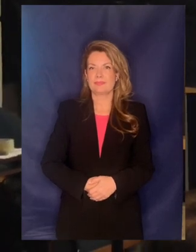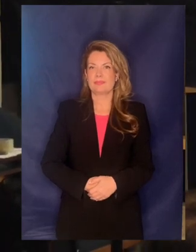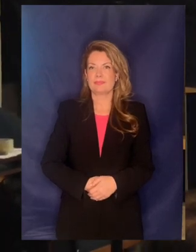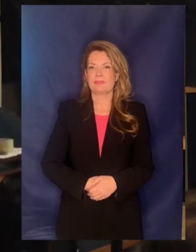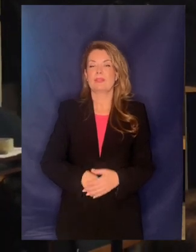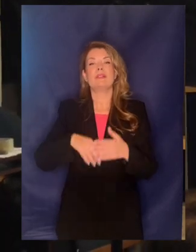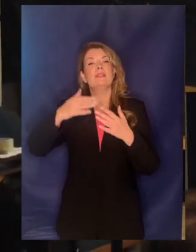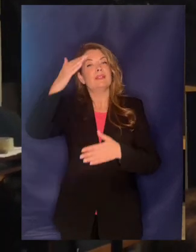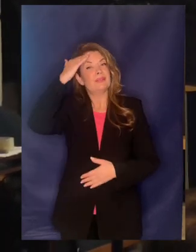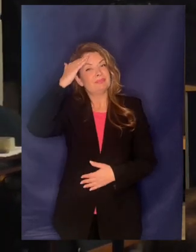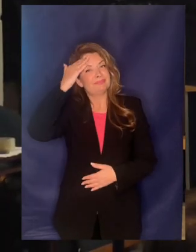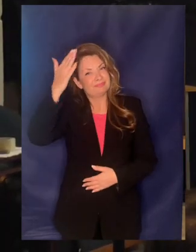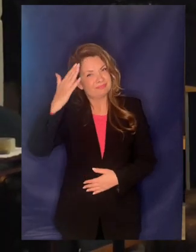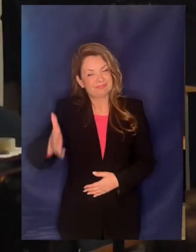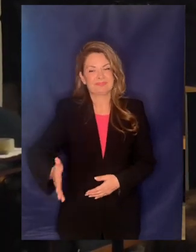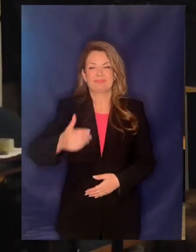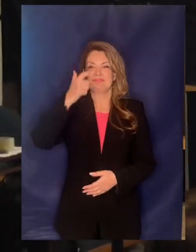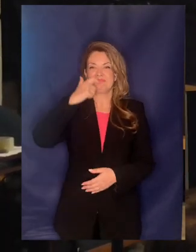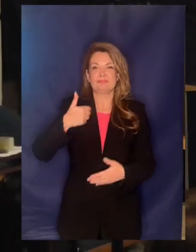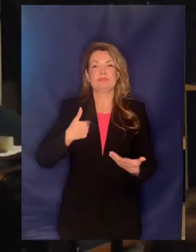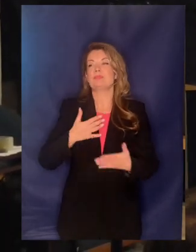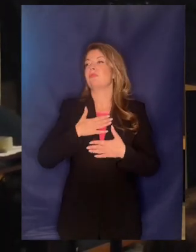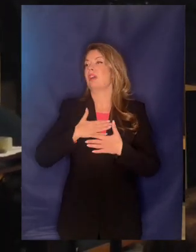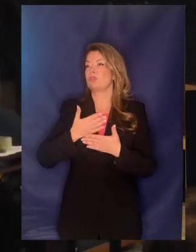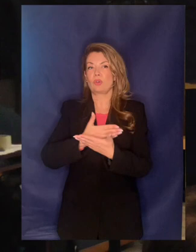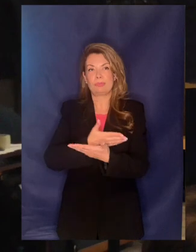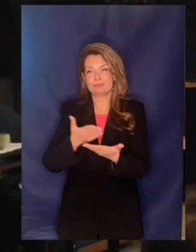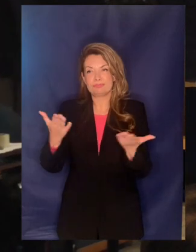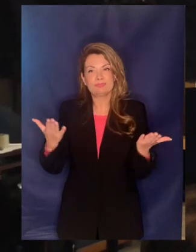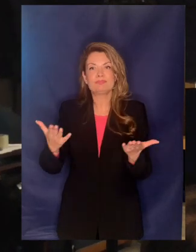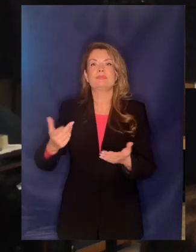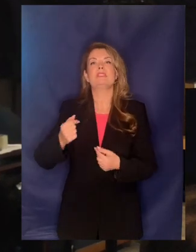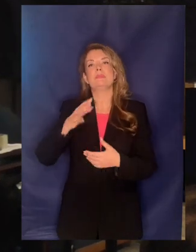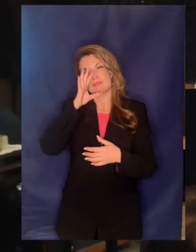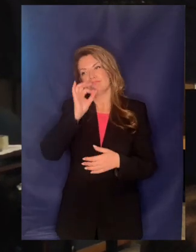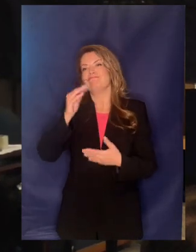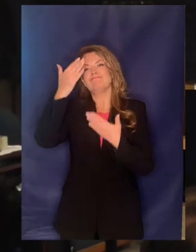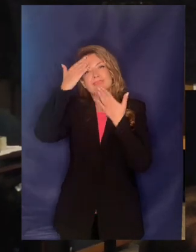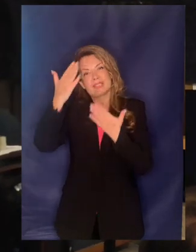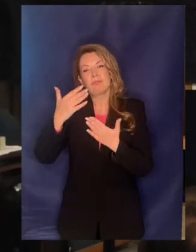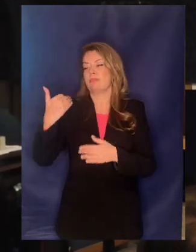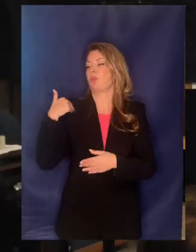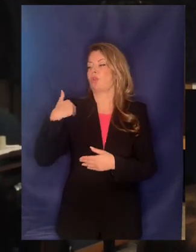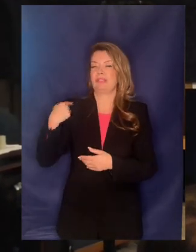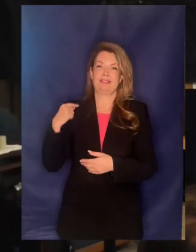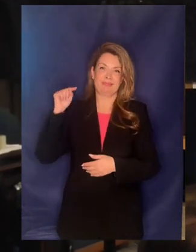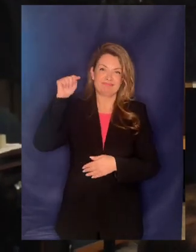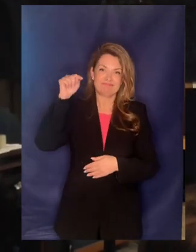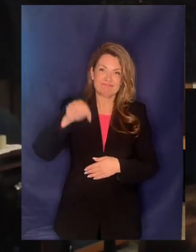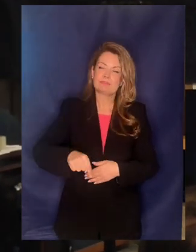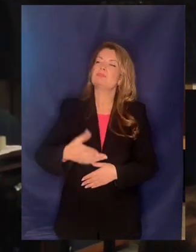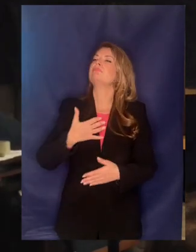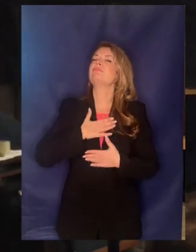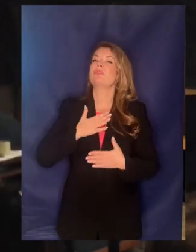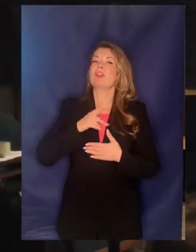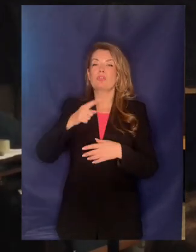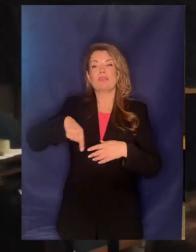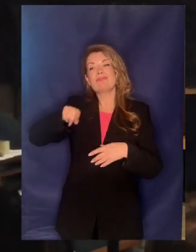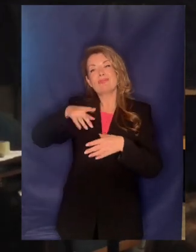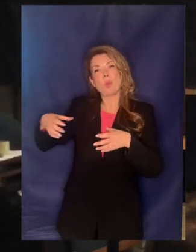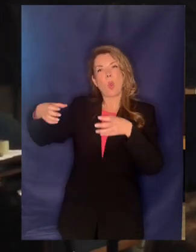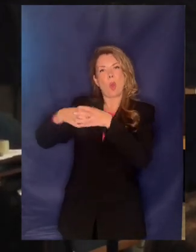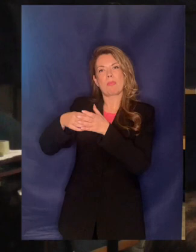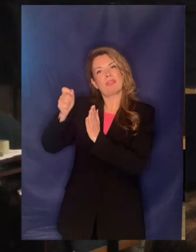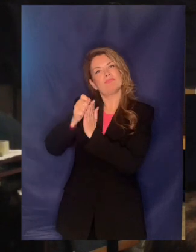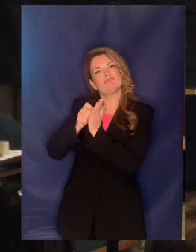Να σας καλυσπερήσω και εγώ με τη σειρά μου να ευχαριστήσω θερμά για την τιμητική προγραμματικά πρόσκληση και να ευχαριστήσω θερμά και την ομάδα για τη